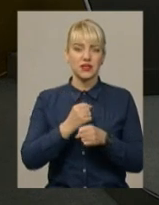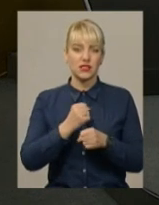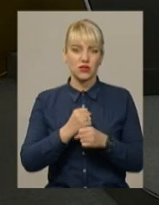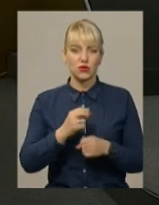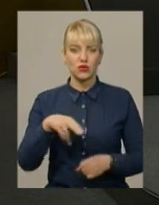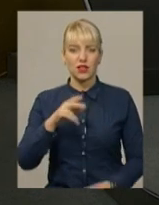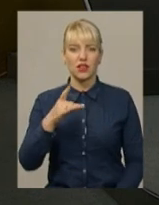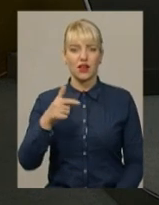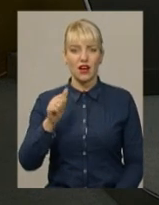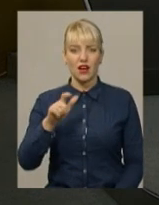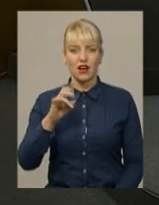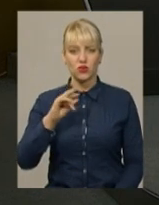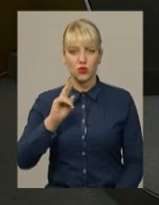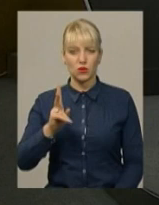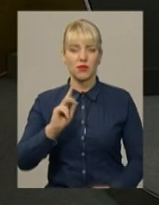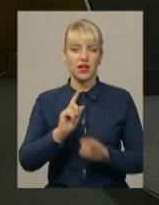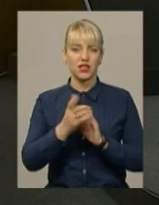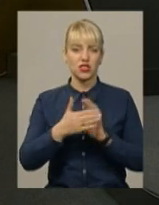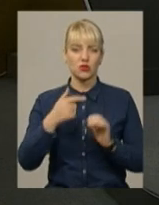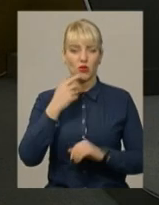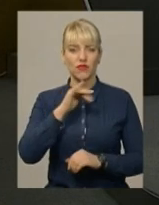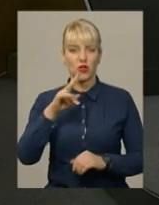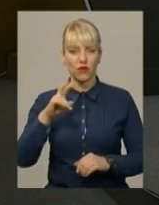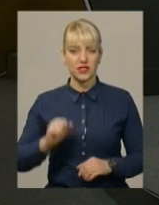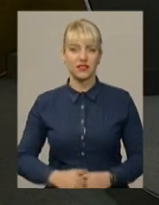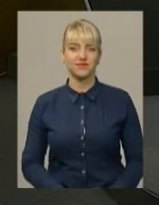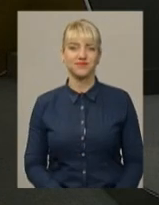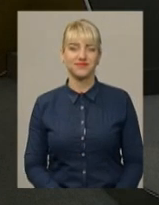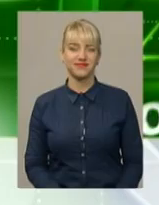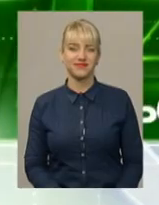Драганчук та Оксана Фіновська. Далі короткий огляд тем програми.